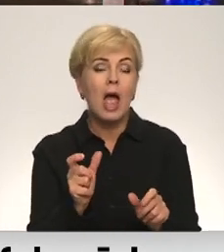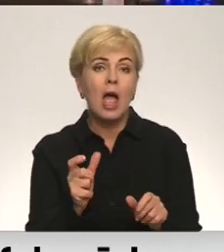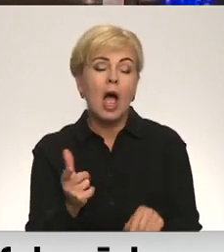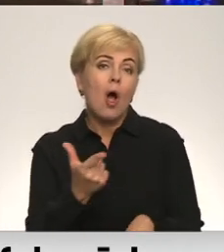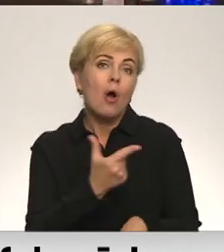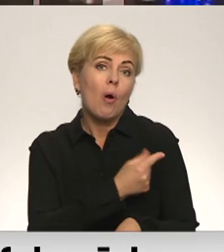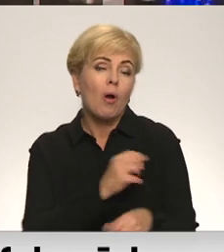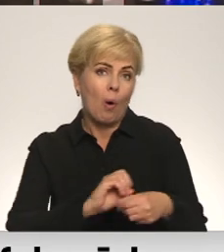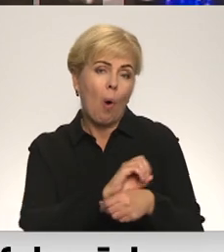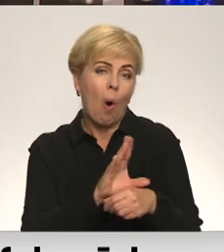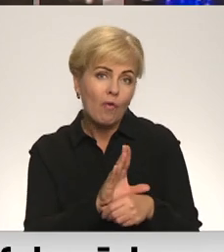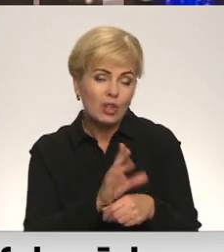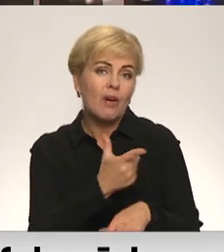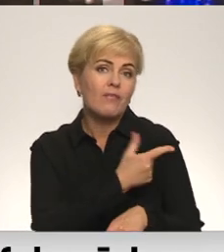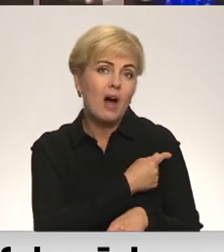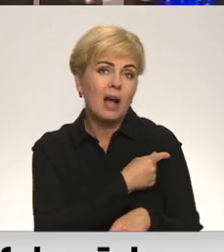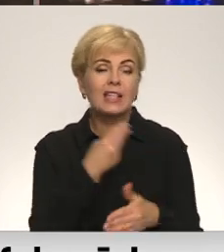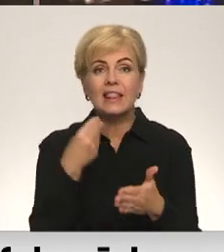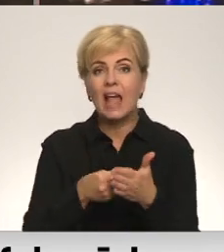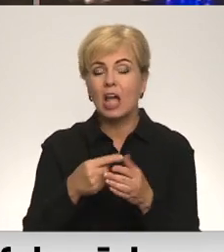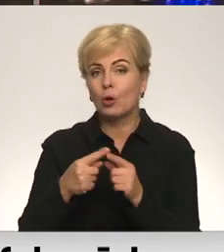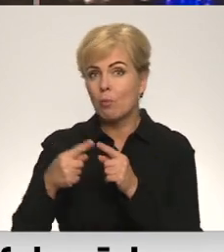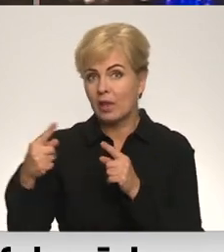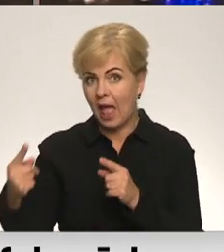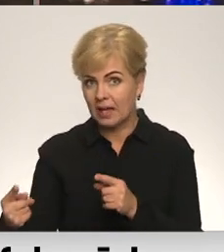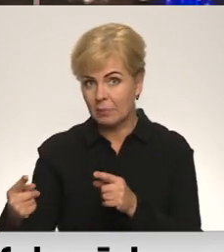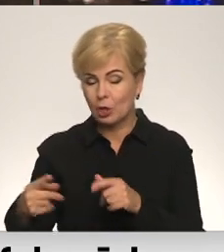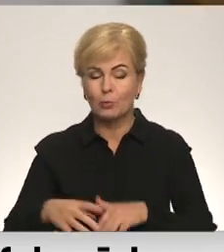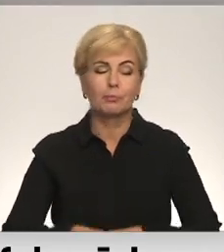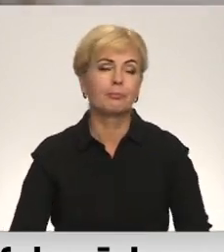certifikātu derīguma termiņu. Un plašāk par to visu Iļa Kozins.